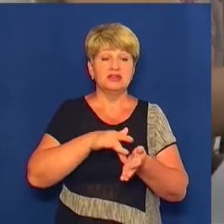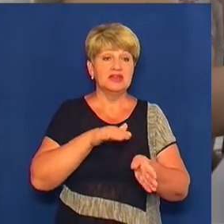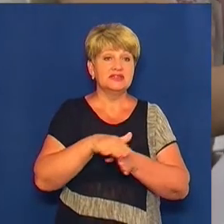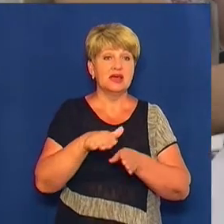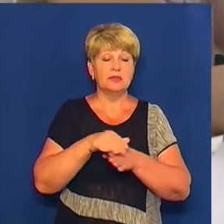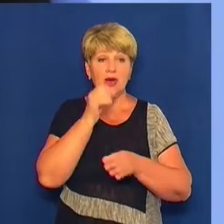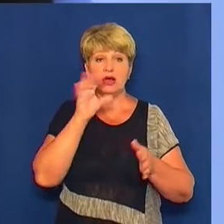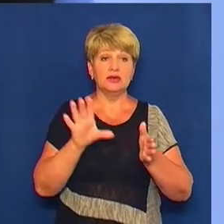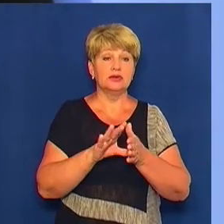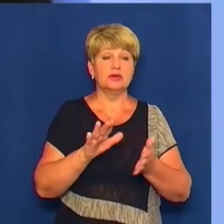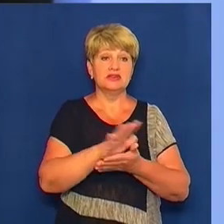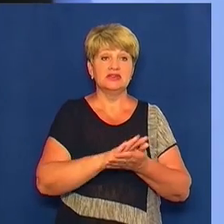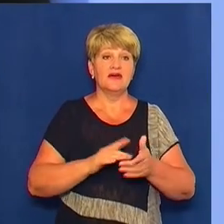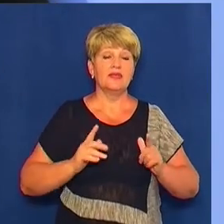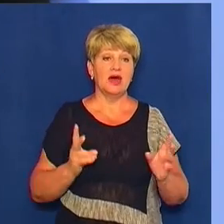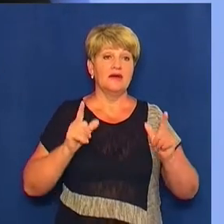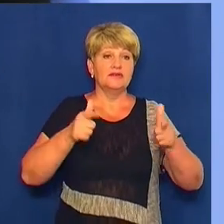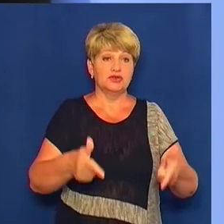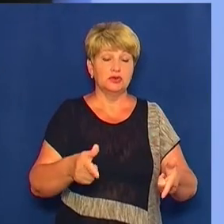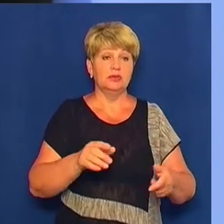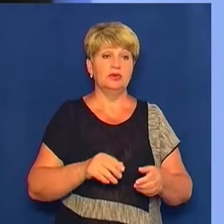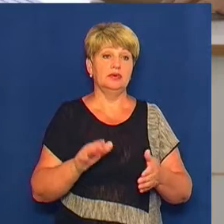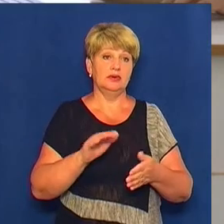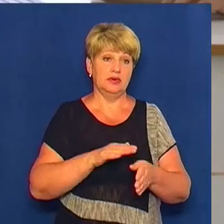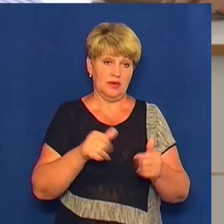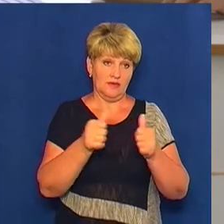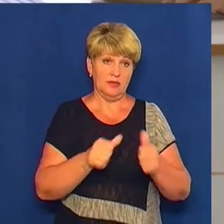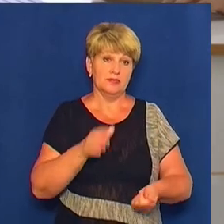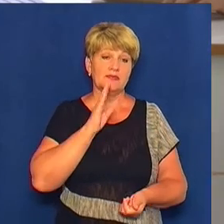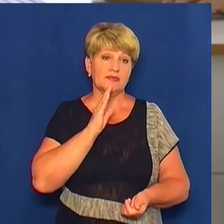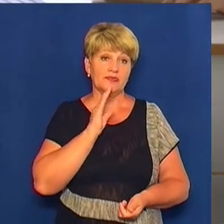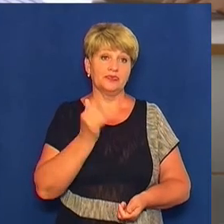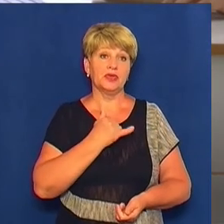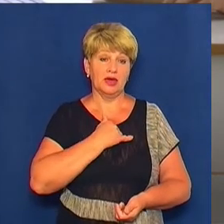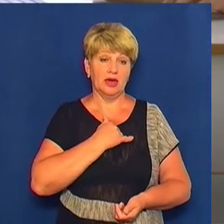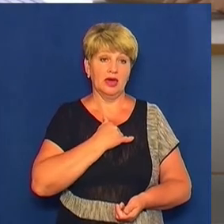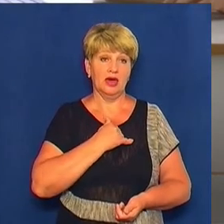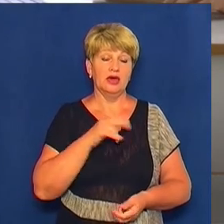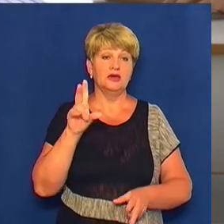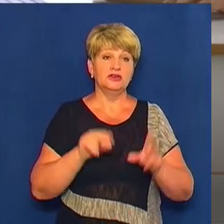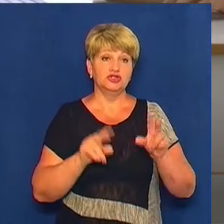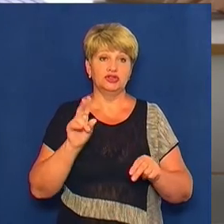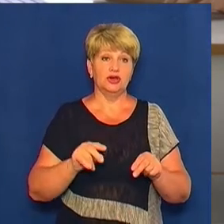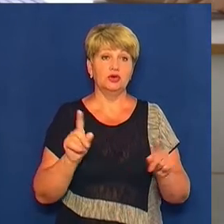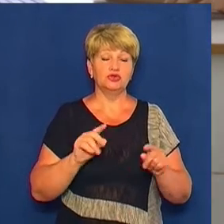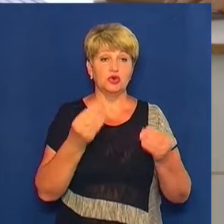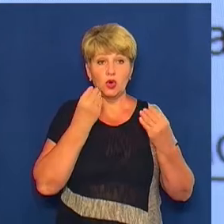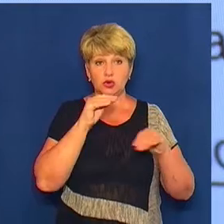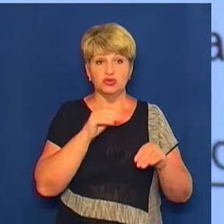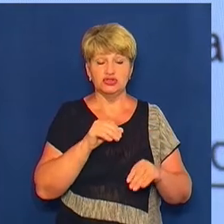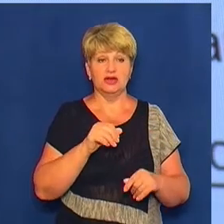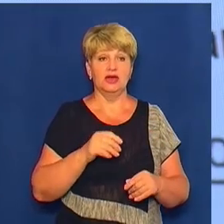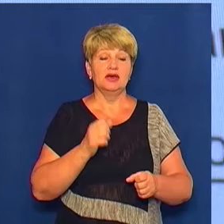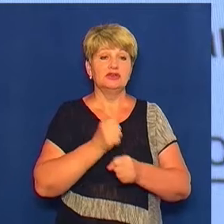електронну заяву на вступ абітурієнтка Дарія Коваленко. Мені надійніше це зробити з професіоналами, ніж зробити одній вдома.